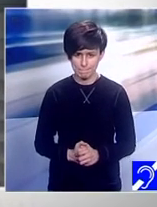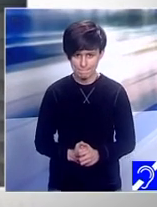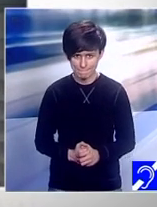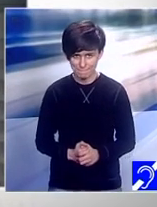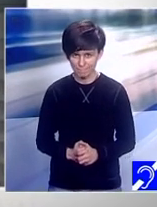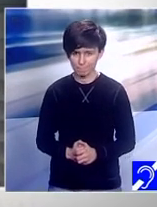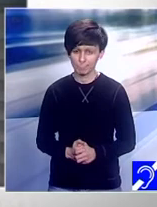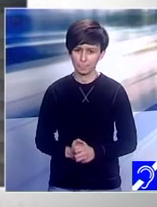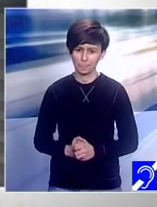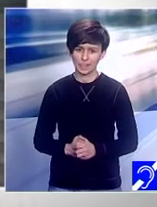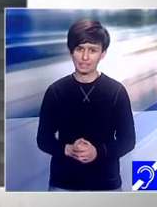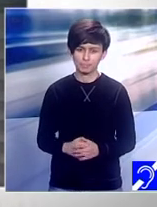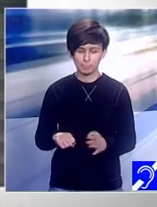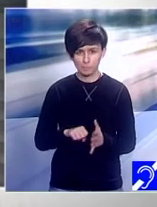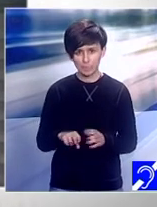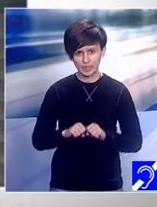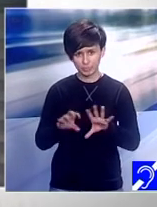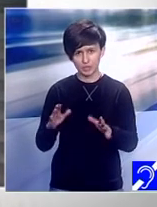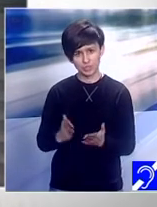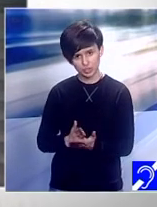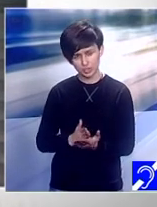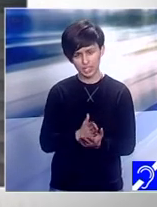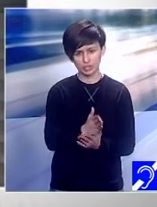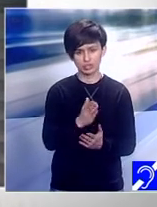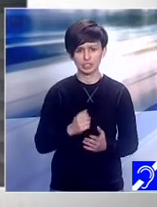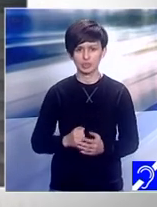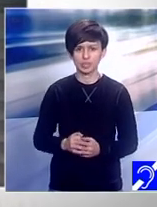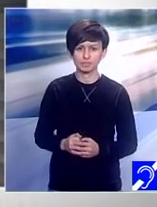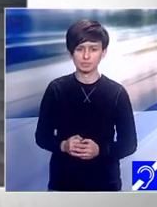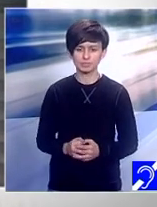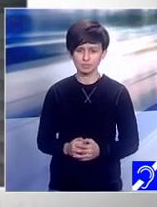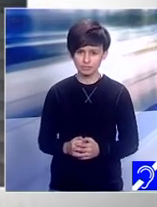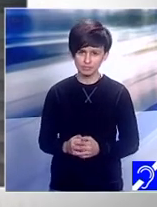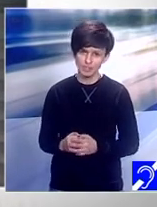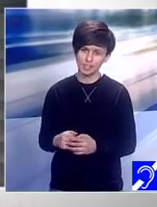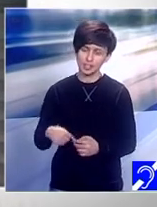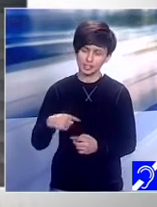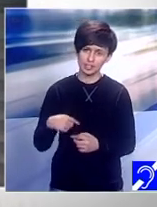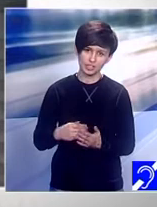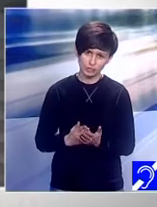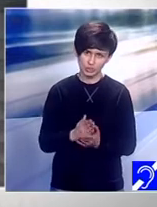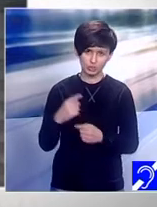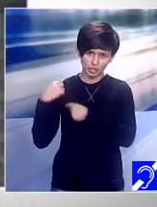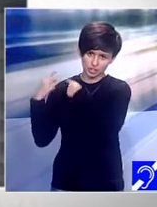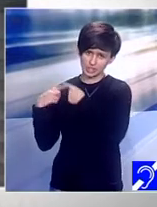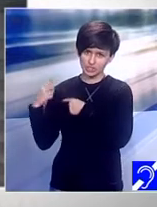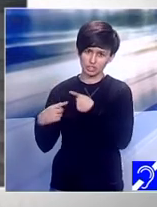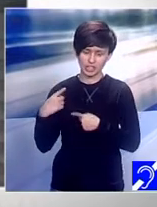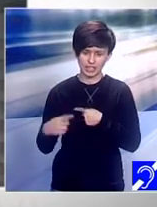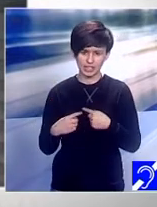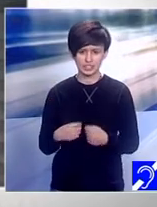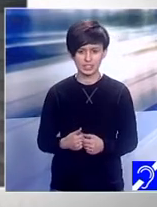Fără prejudecăți continuă doamnelor domnilor și continuă și periplul generațiilor cu Down în platoul emisiunii noastre.